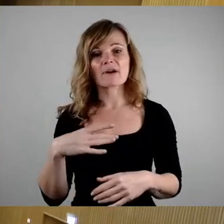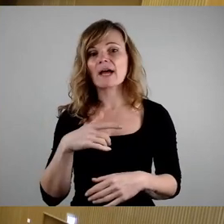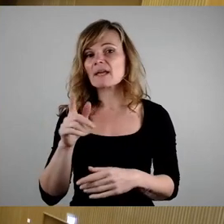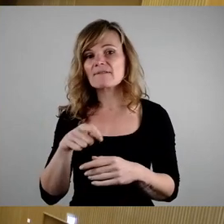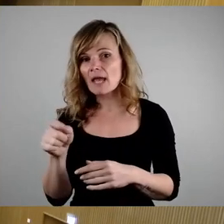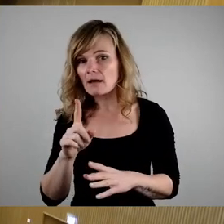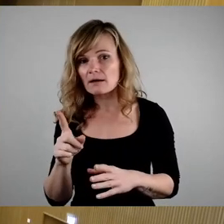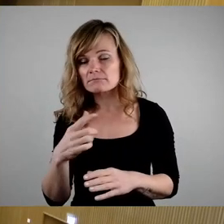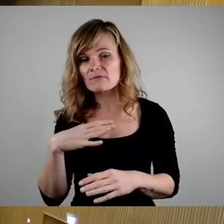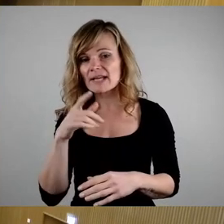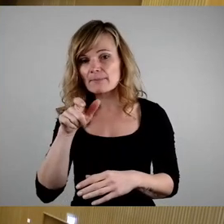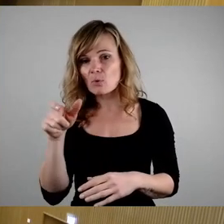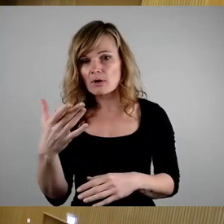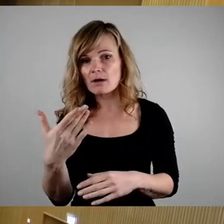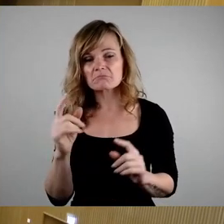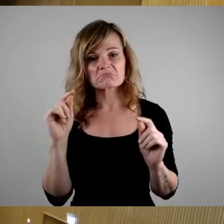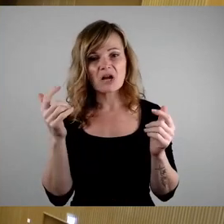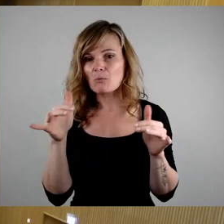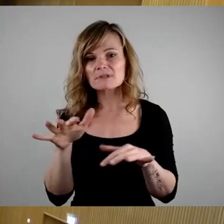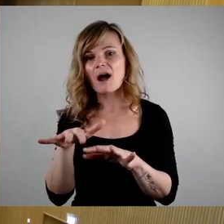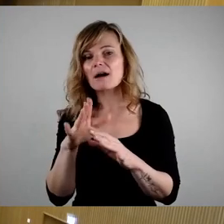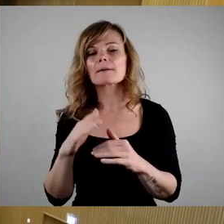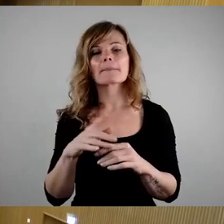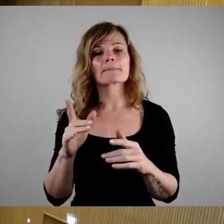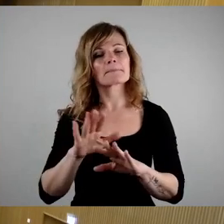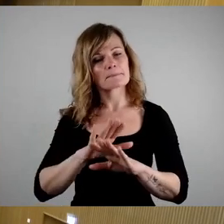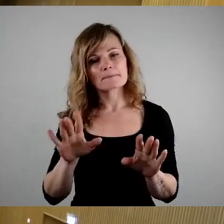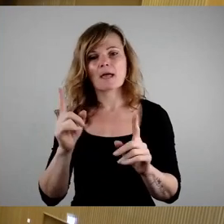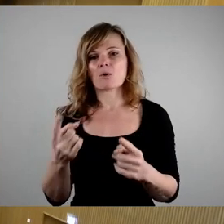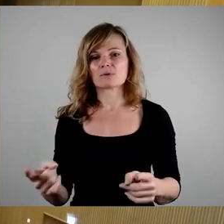ist kaum da, verzichtet damit auch.